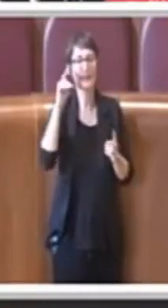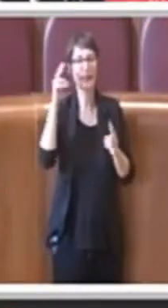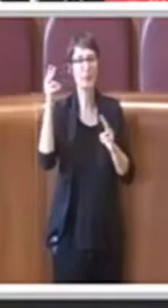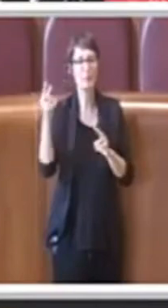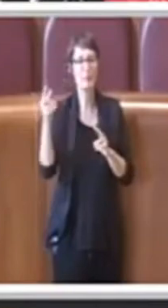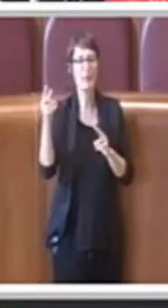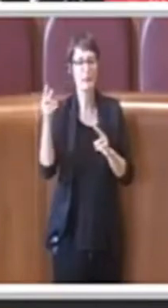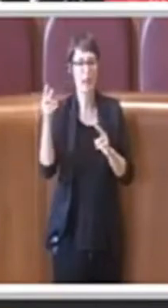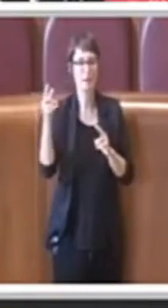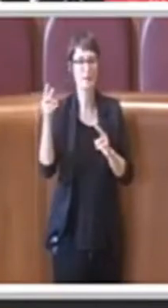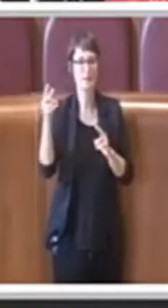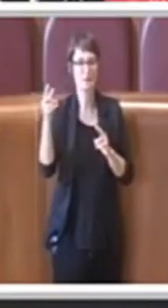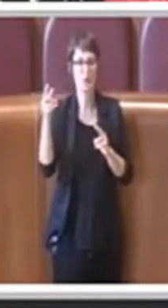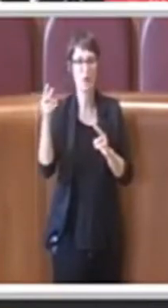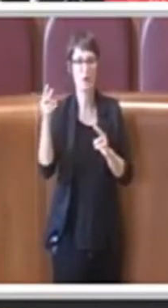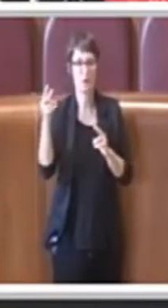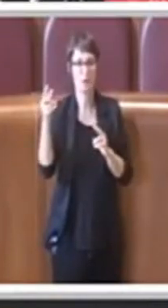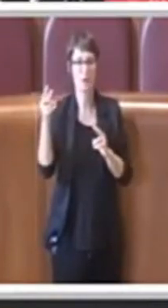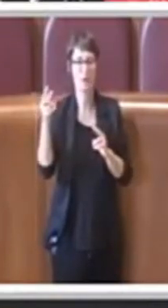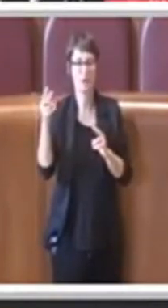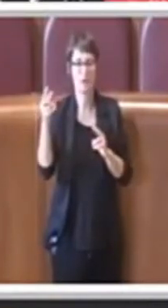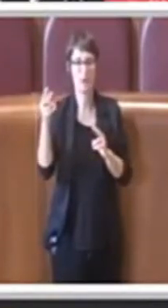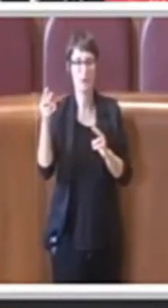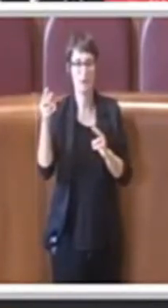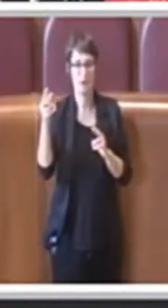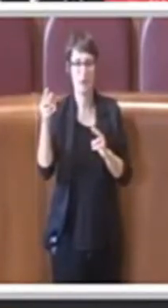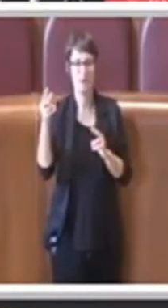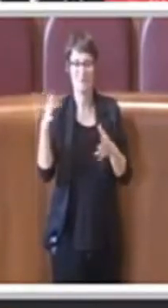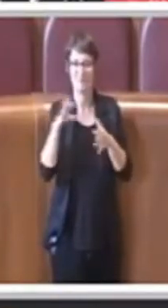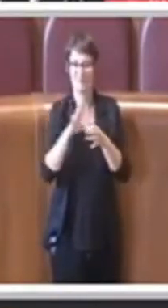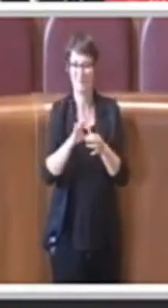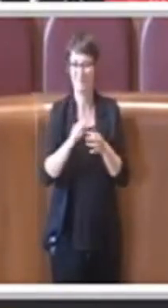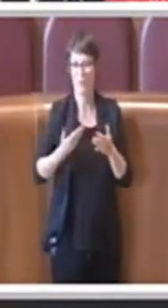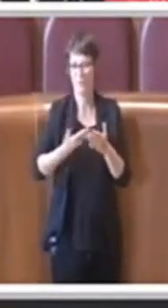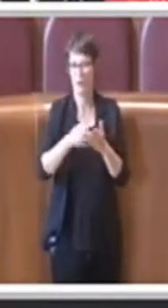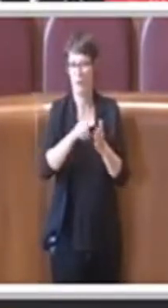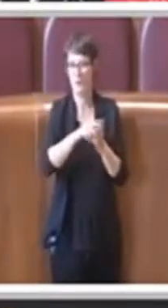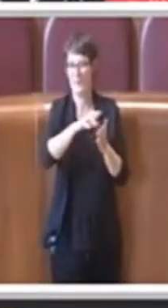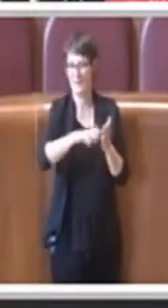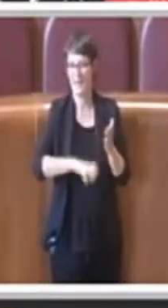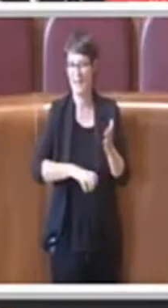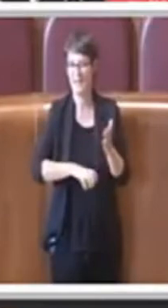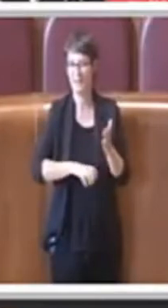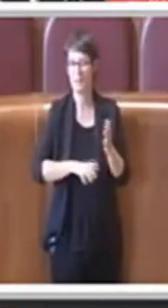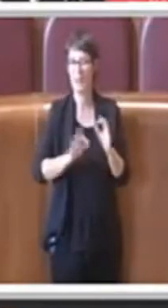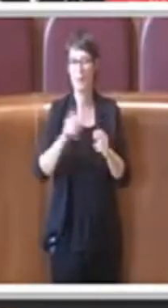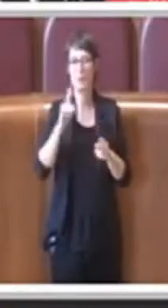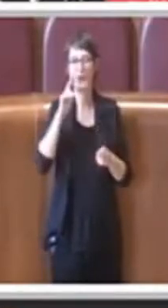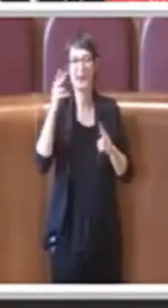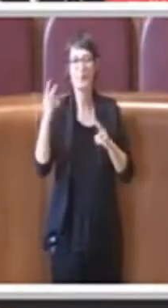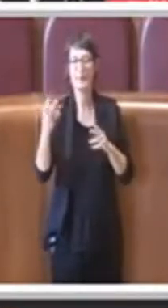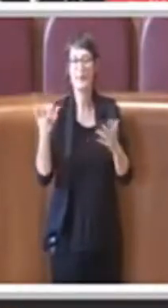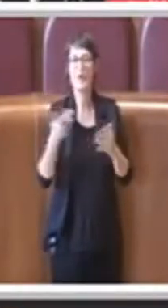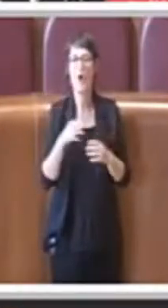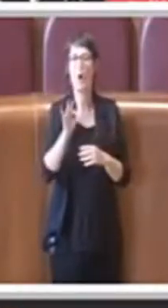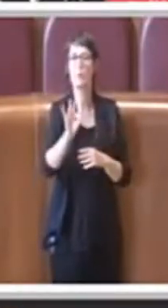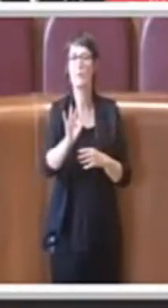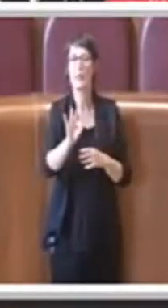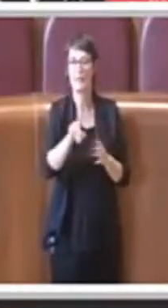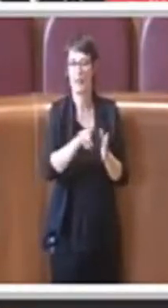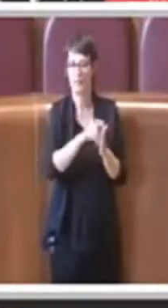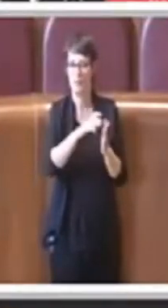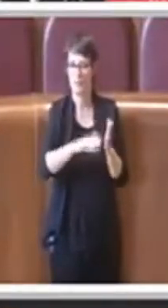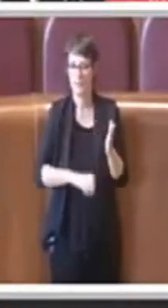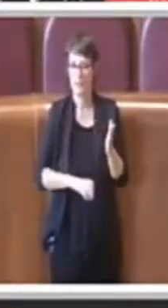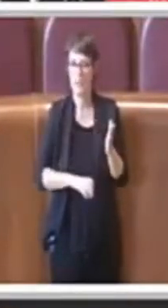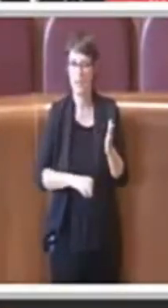sulla proposta di delibera, sulle finalità della proposta di delibera e su quello che poi dovrebbe